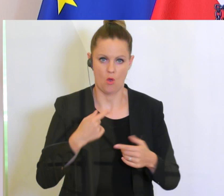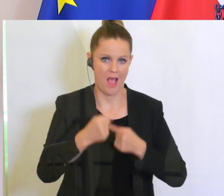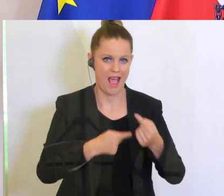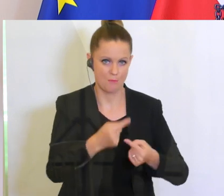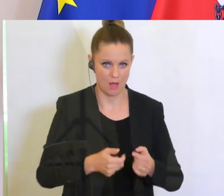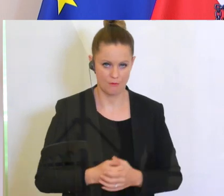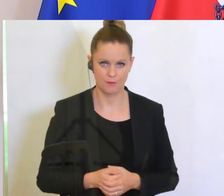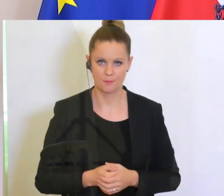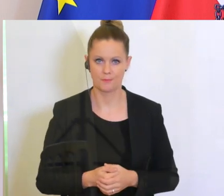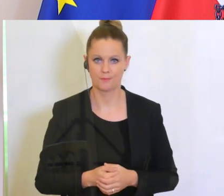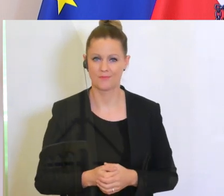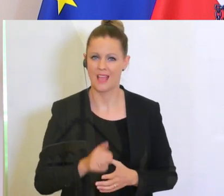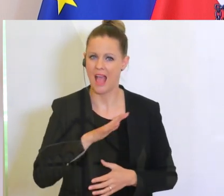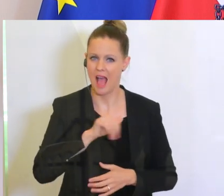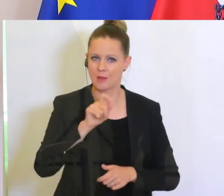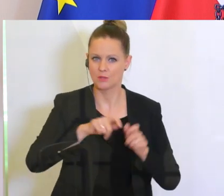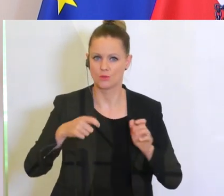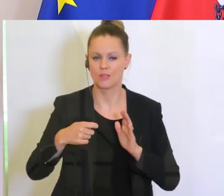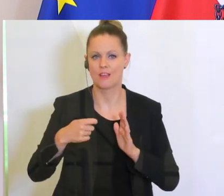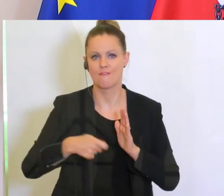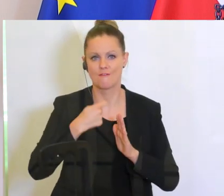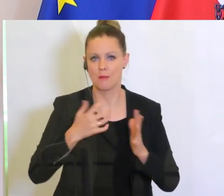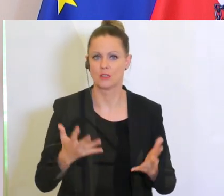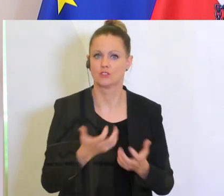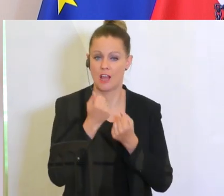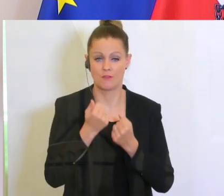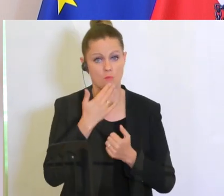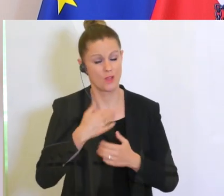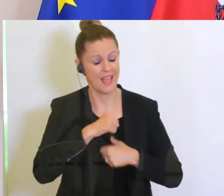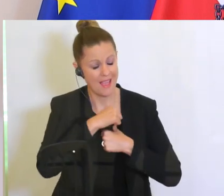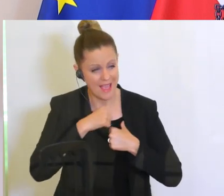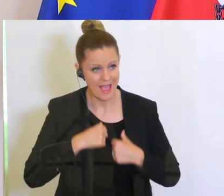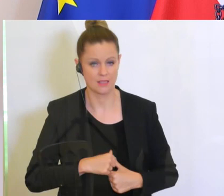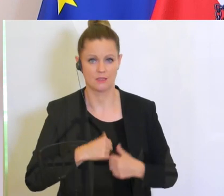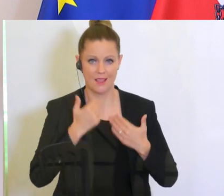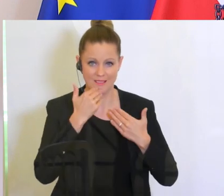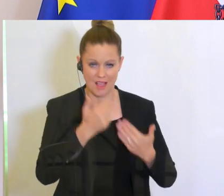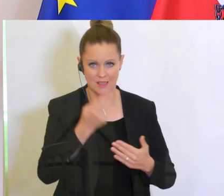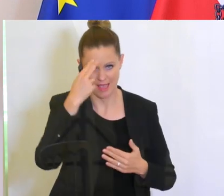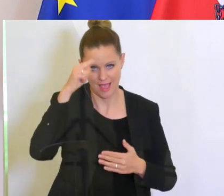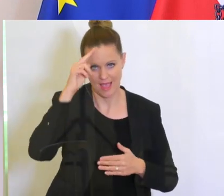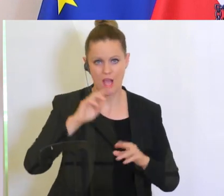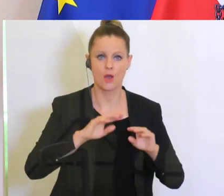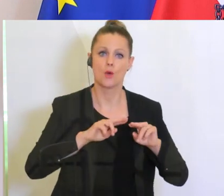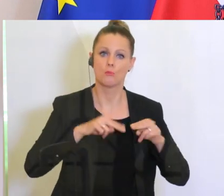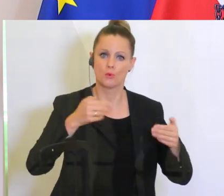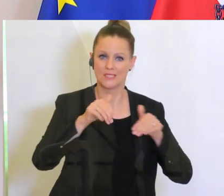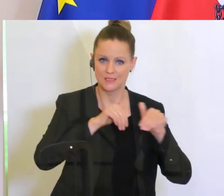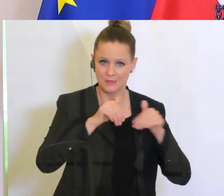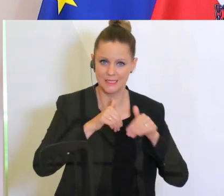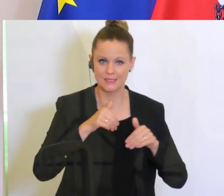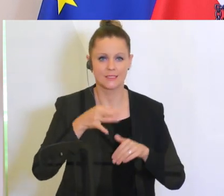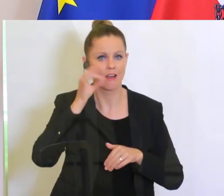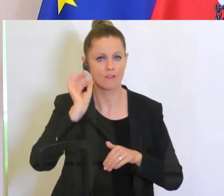Ich kann im Namen aller Filmschaffenden in diesem Land mich nur ganz, ganz herzlich bedanken, Herr Bundesminister, Frau Ministerin, Frau Staatssekretärin,